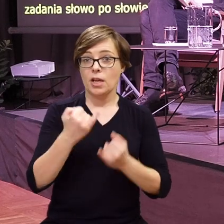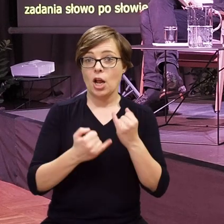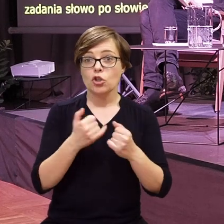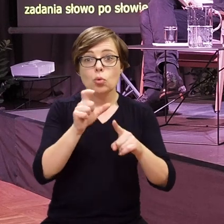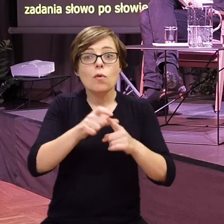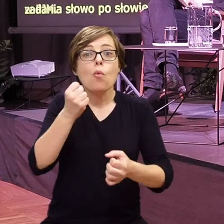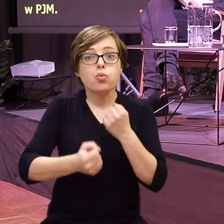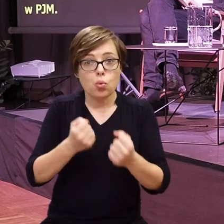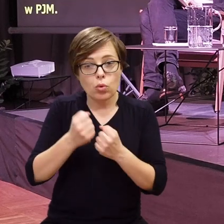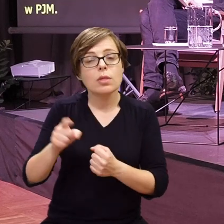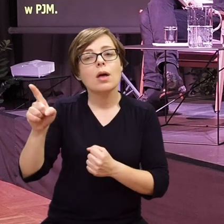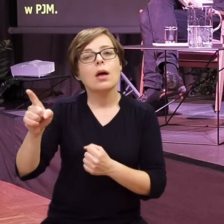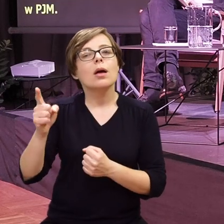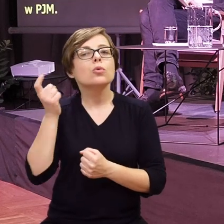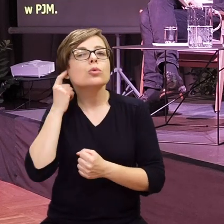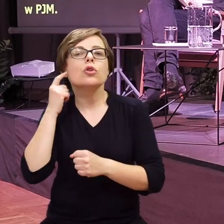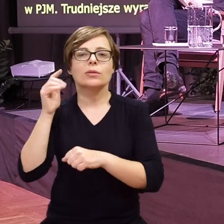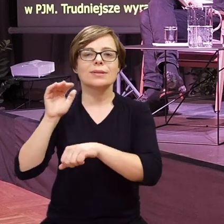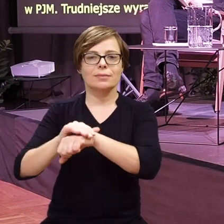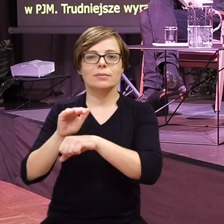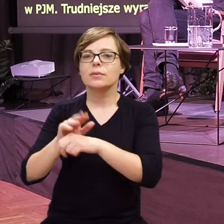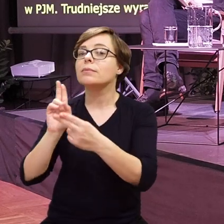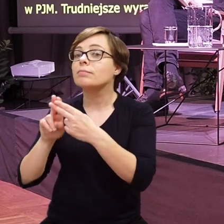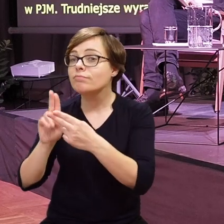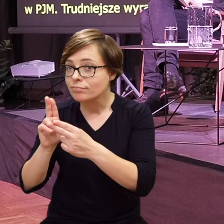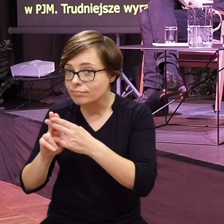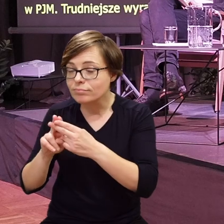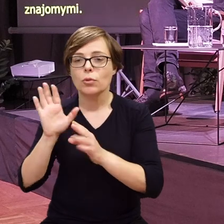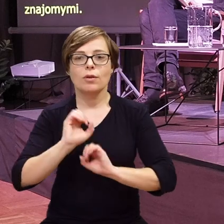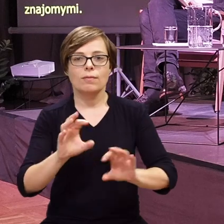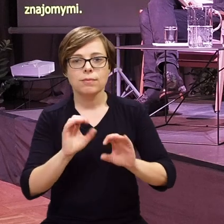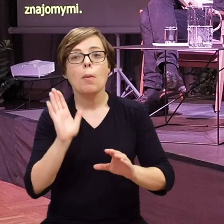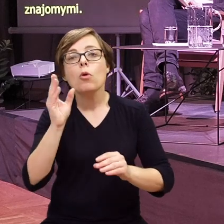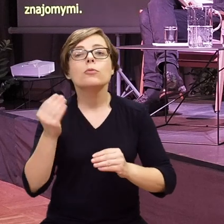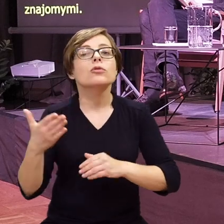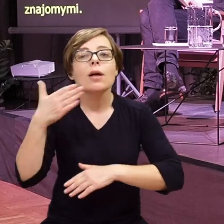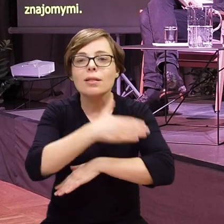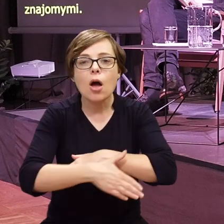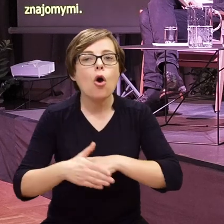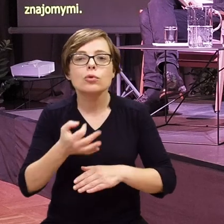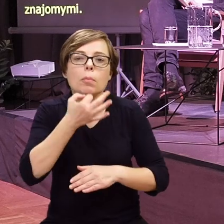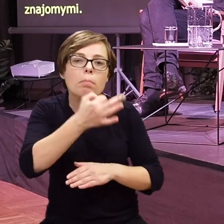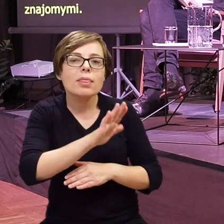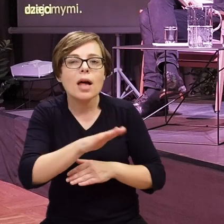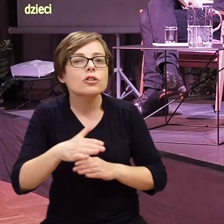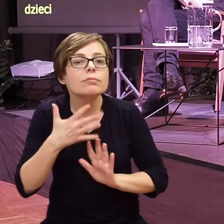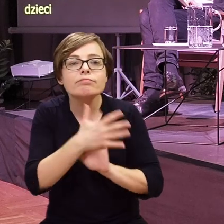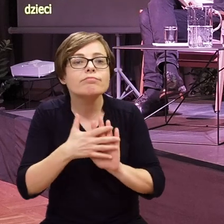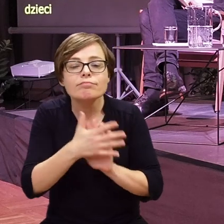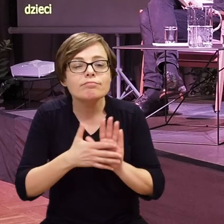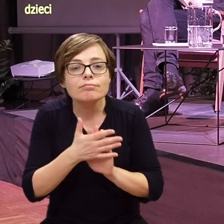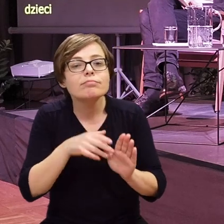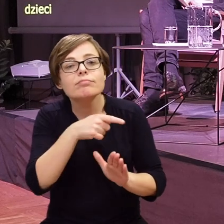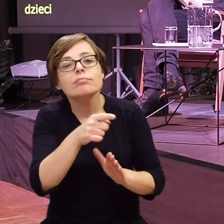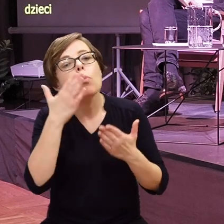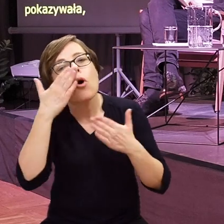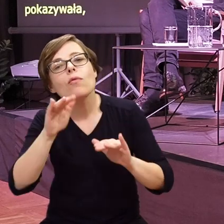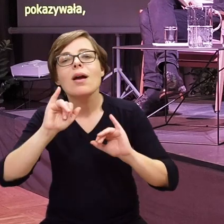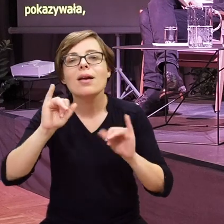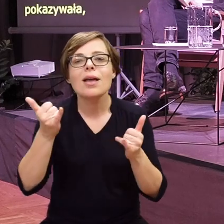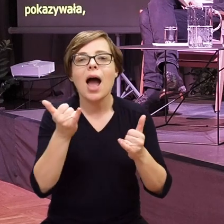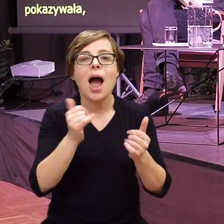Trudniejsze wyrazy konsultowała ze słyszącymi znajomymi. Na koniec dopytywała dzieci w języku migowym i pokazywała, jak